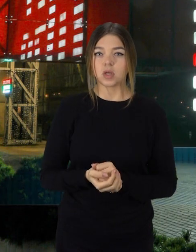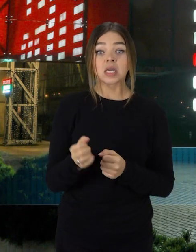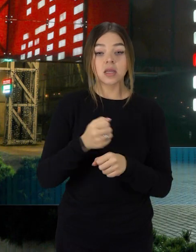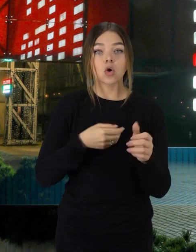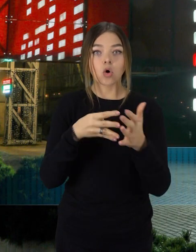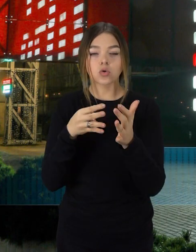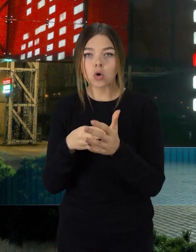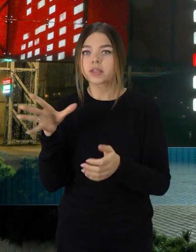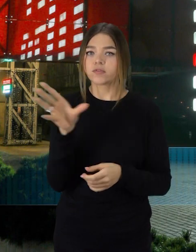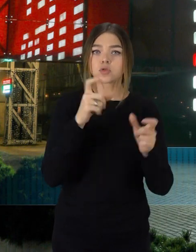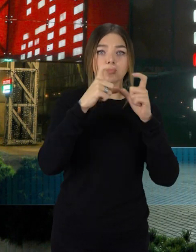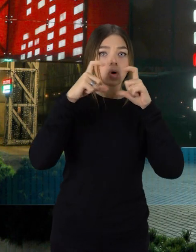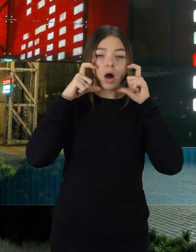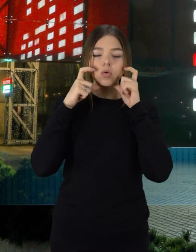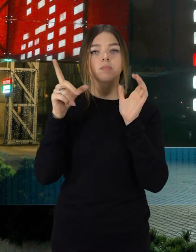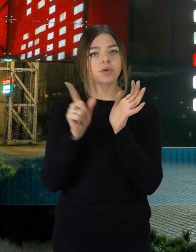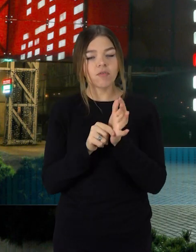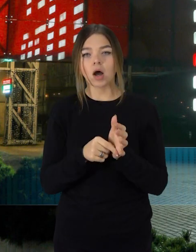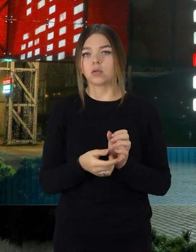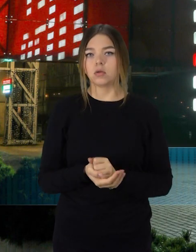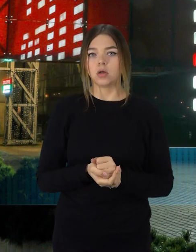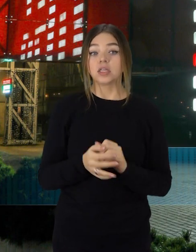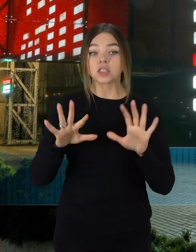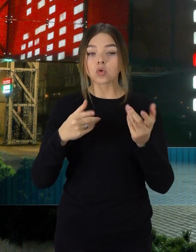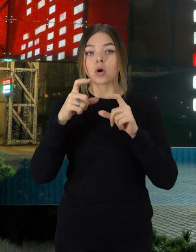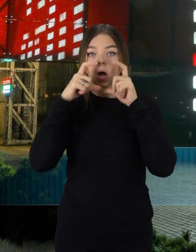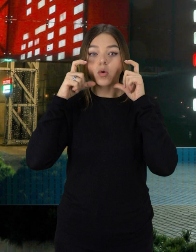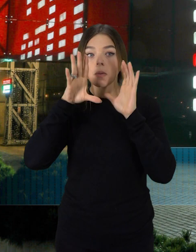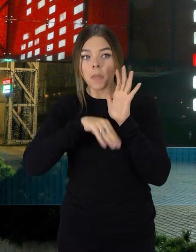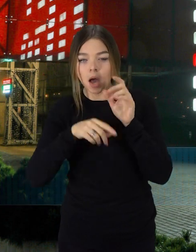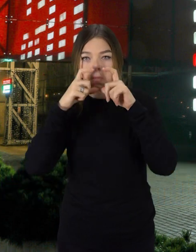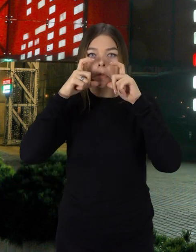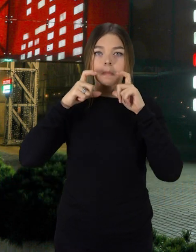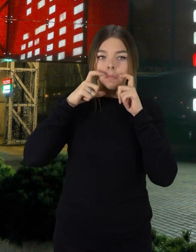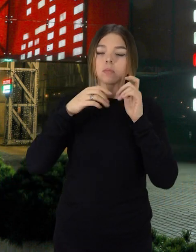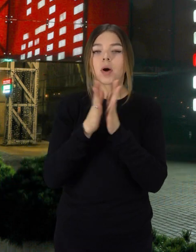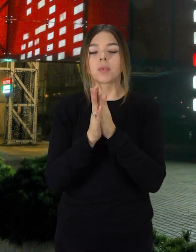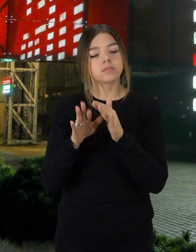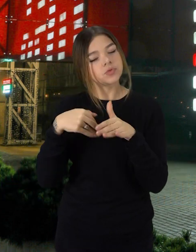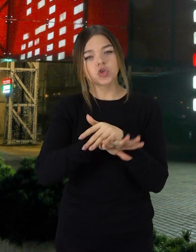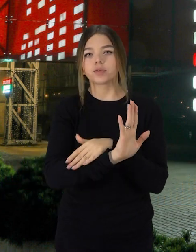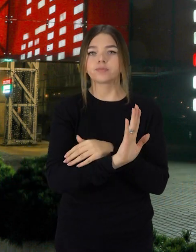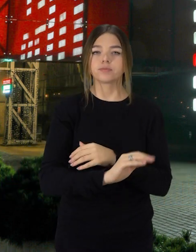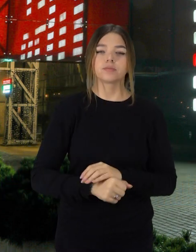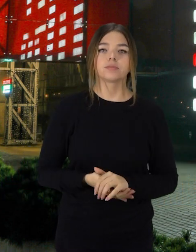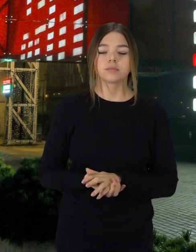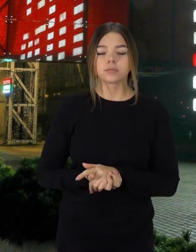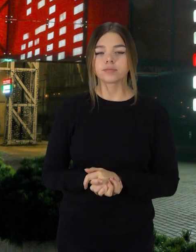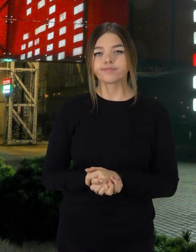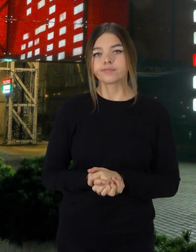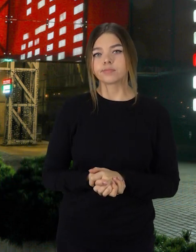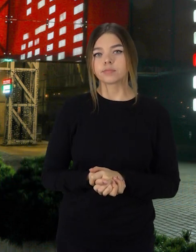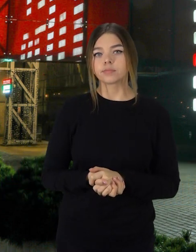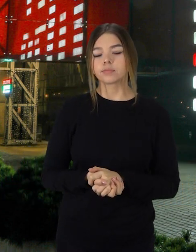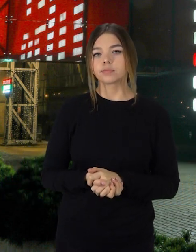kontroliuoti, žiūrėti, kad visi sukautėm būtų, nes mes paprašom išėjti, kas neteisiklingai nešioja jas. Dėvi,